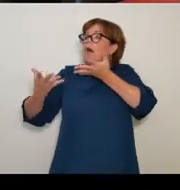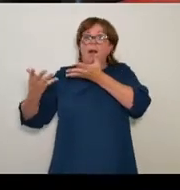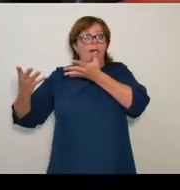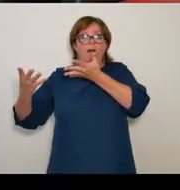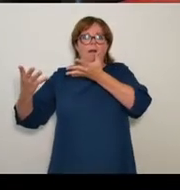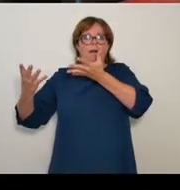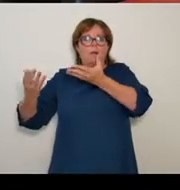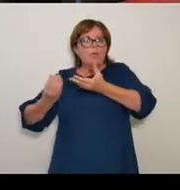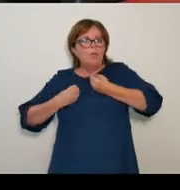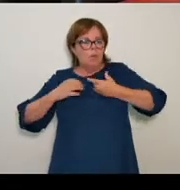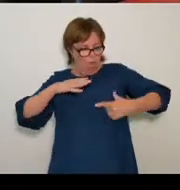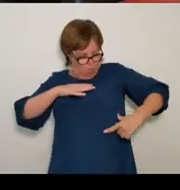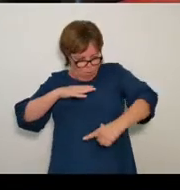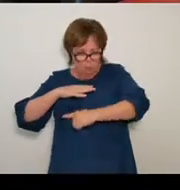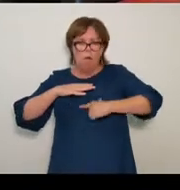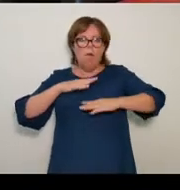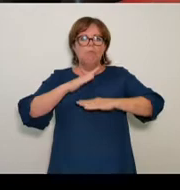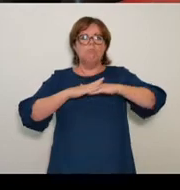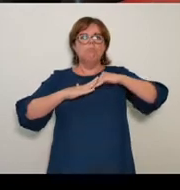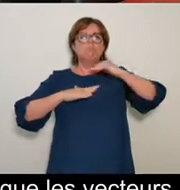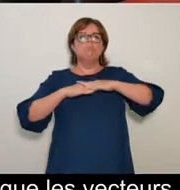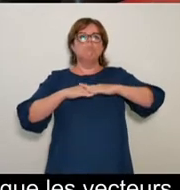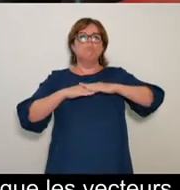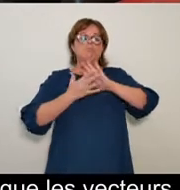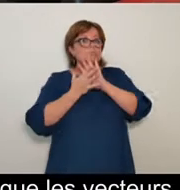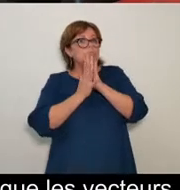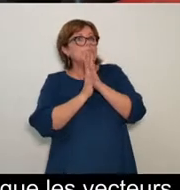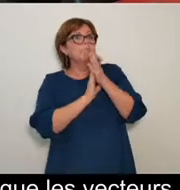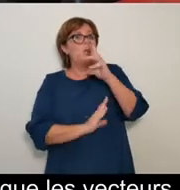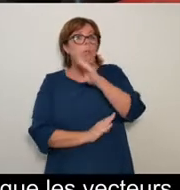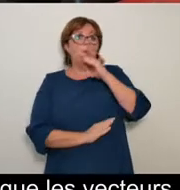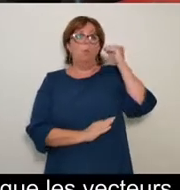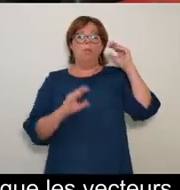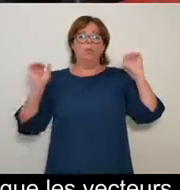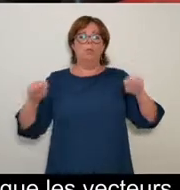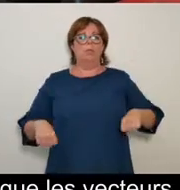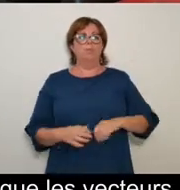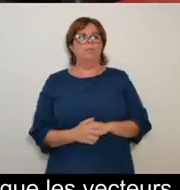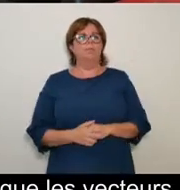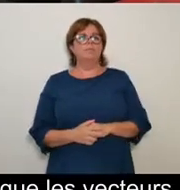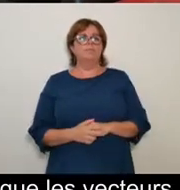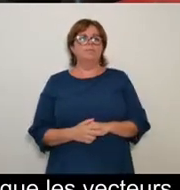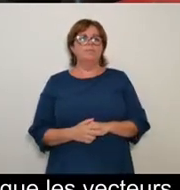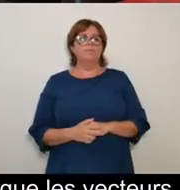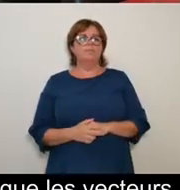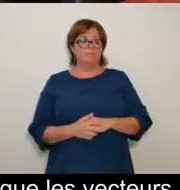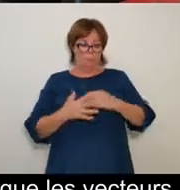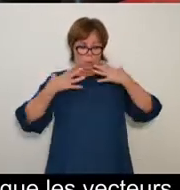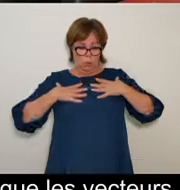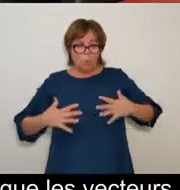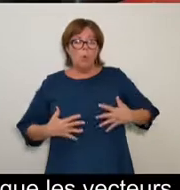notre naissance symbolique. Tissus langagés à plusieurs brins, puisque les vecteurs